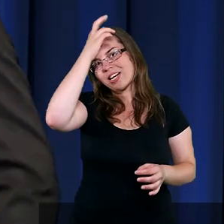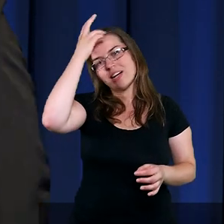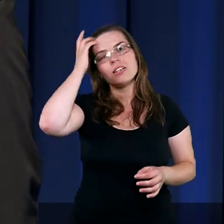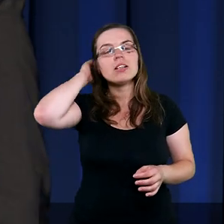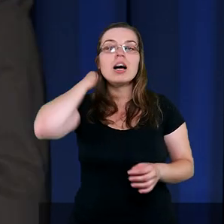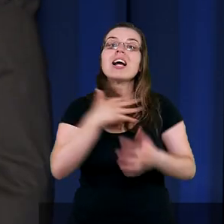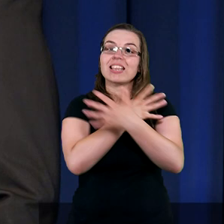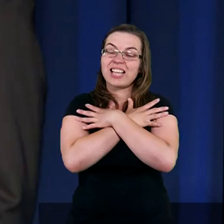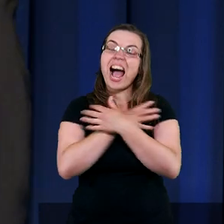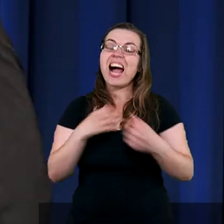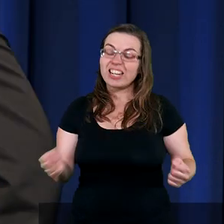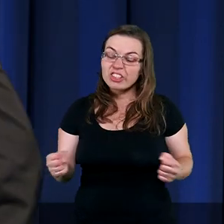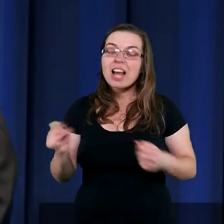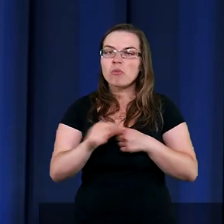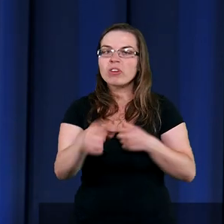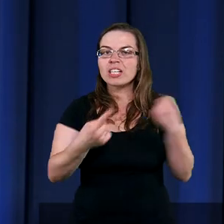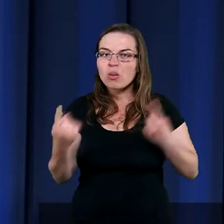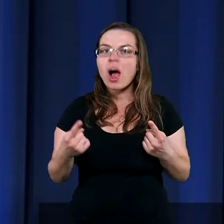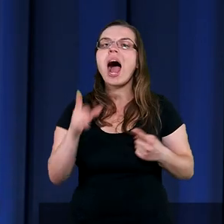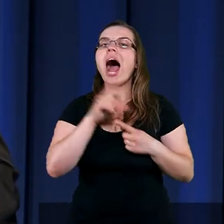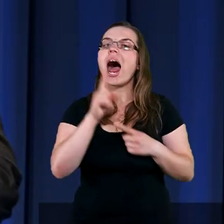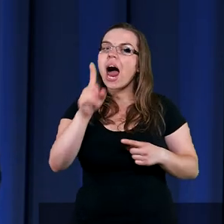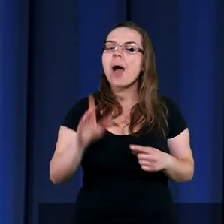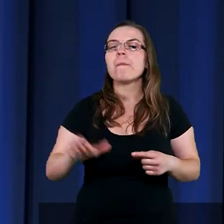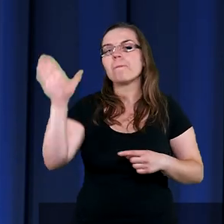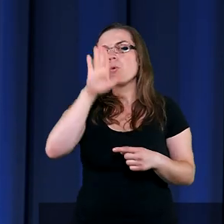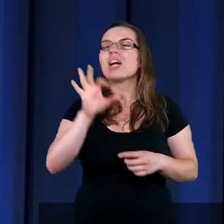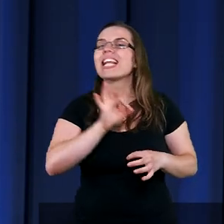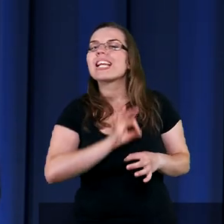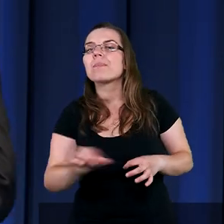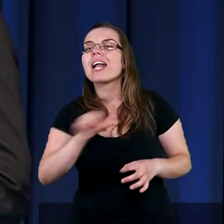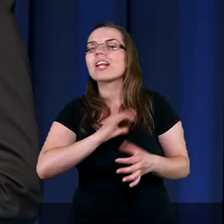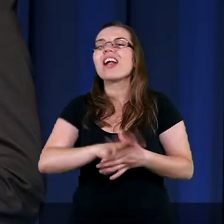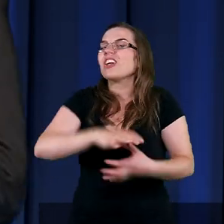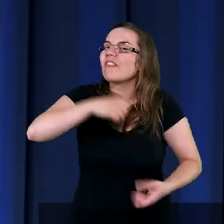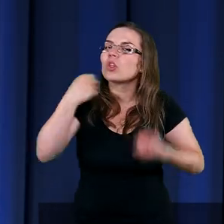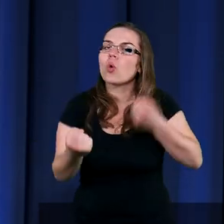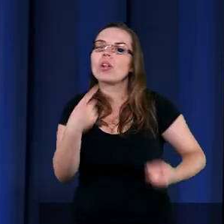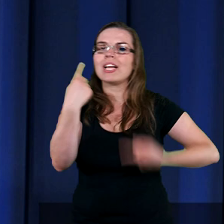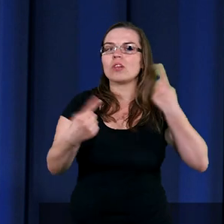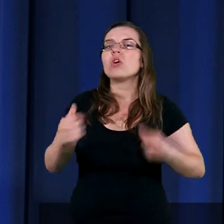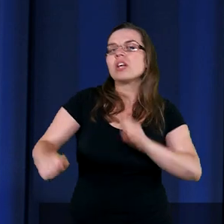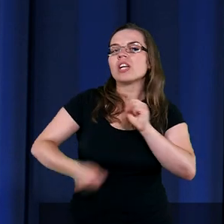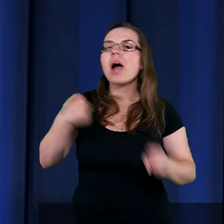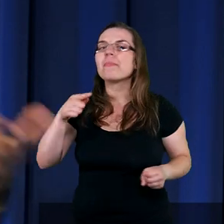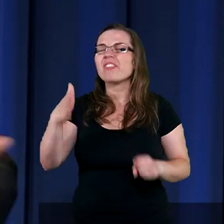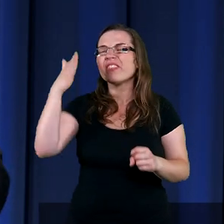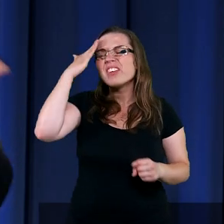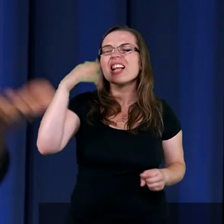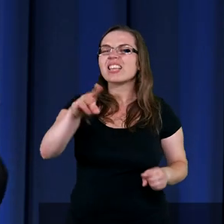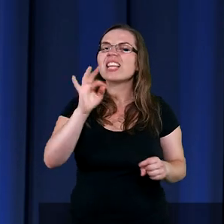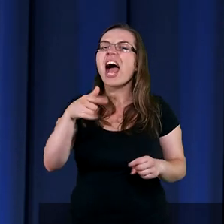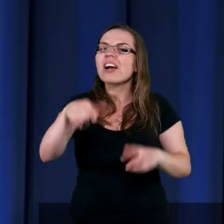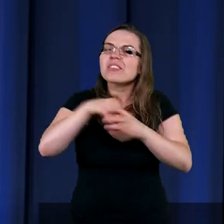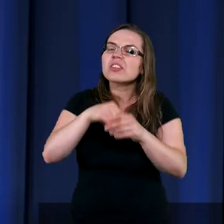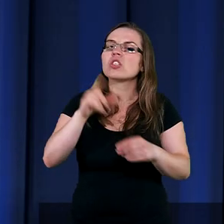Tragiczna z pozoru sytuacja. Wiecie, Pan Bóg specjalizuje się w trudnych sytuacjach. Żeby, żeby był, żeby zdarzył się cud.